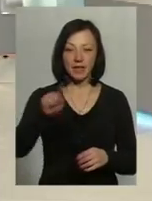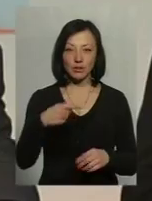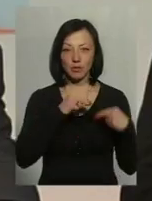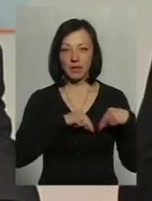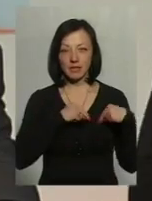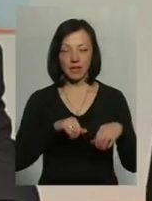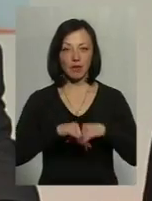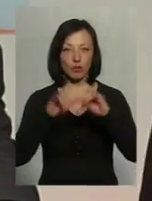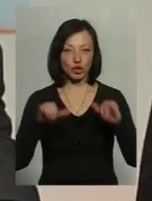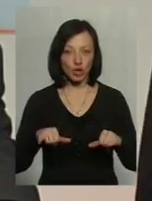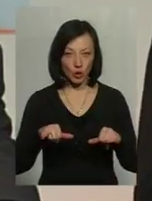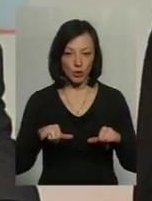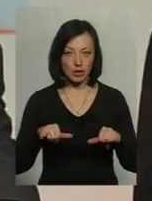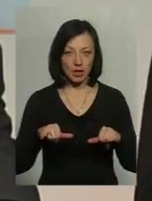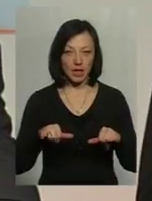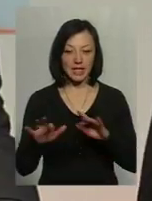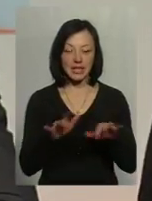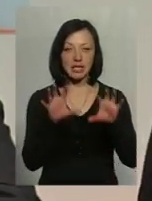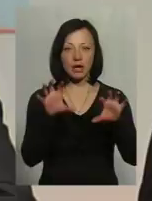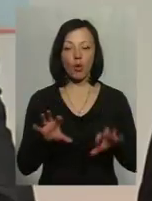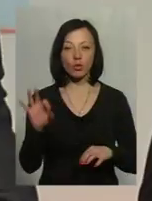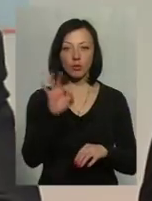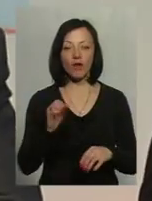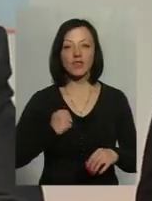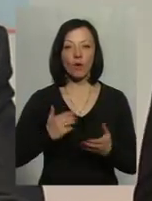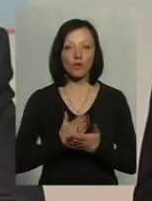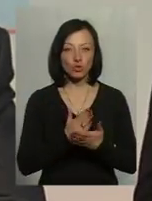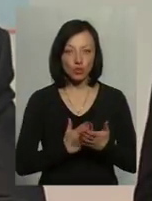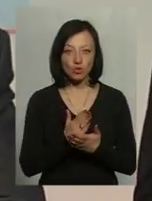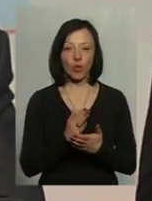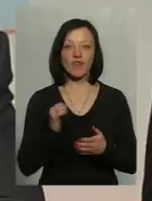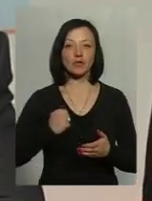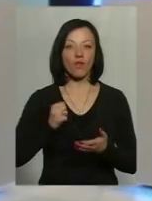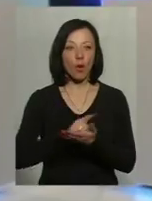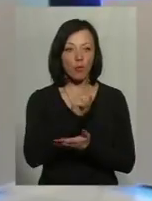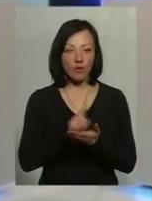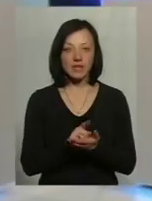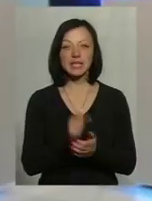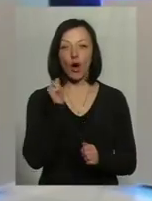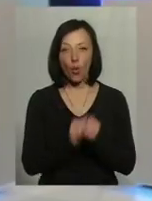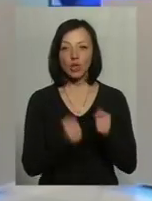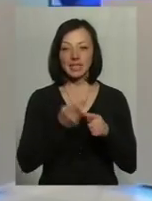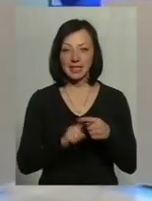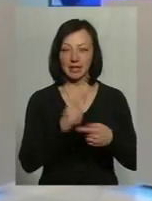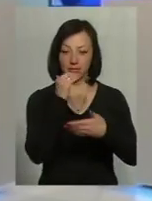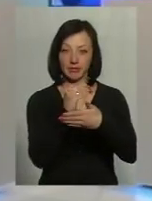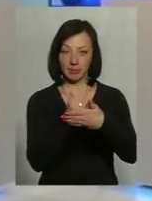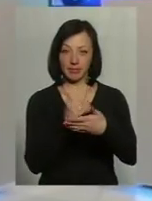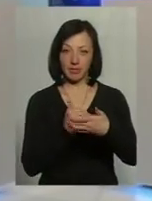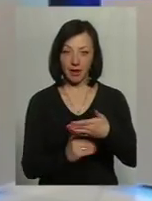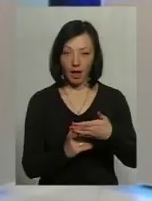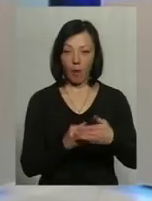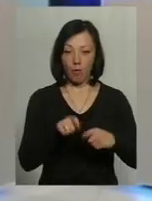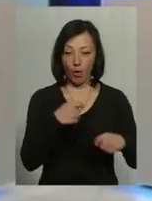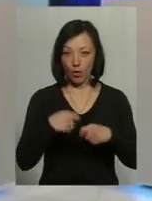на яких поширюється дія закону про військову службу і військовий обов'язок. За кожен з цих видів порушень окрема